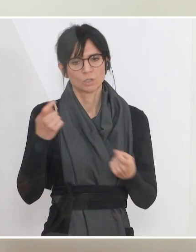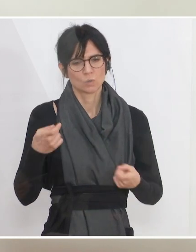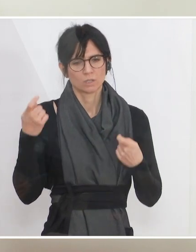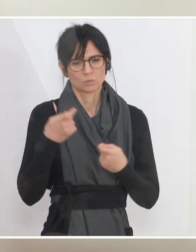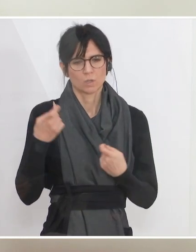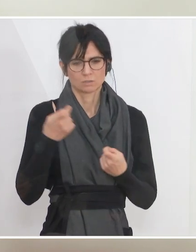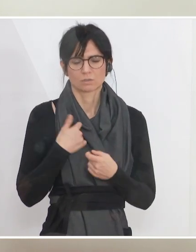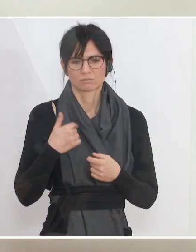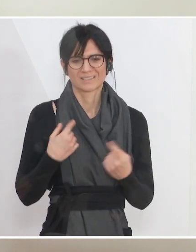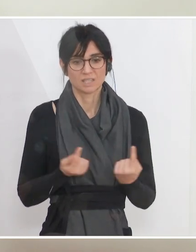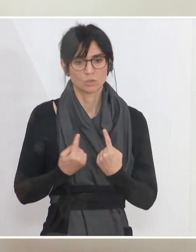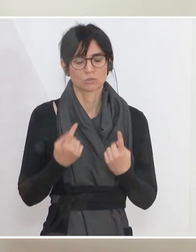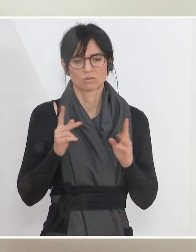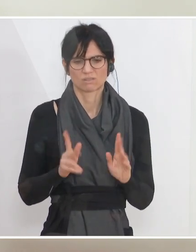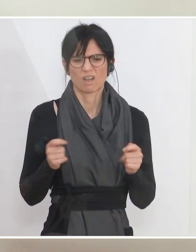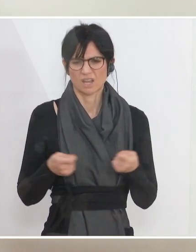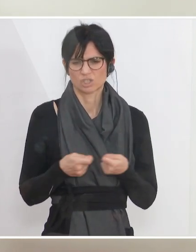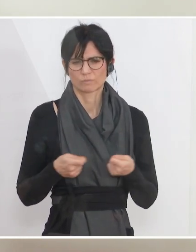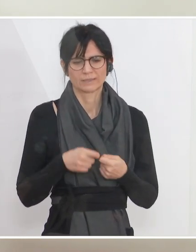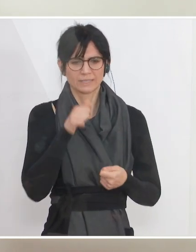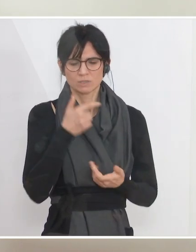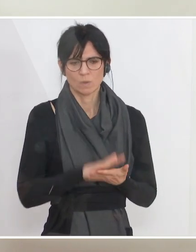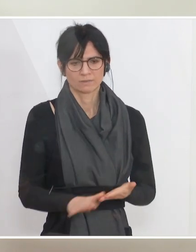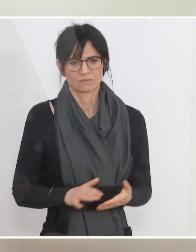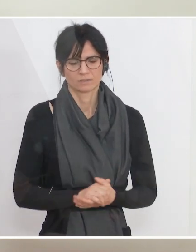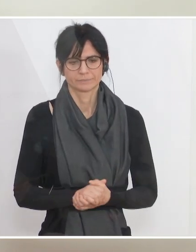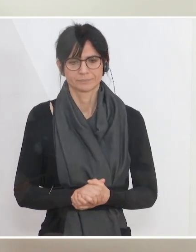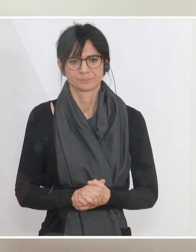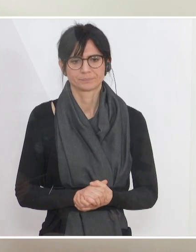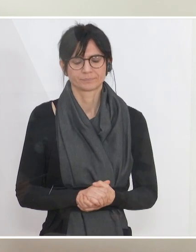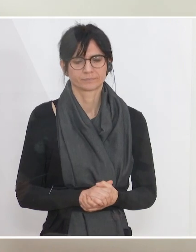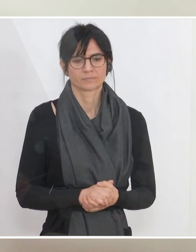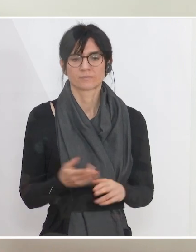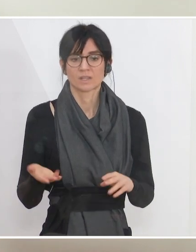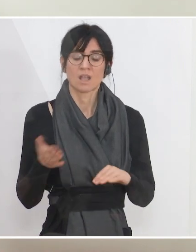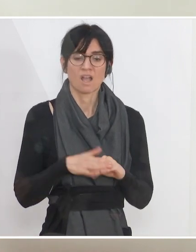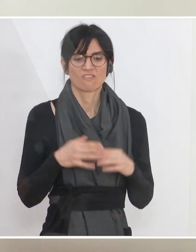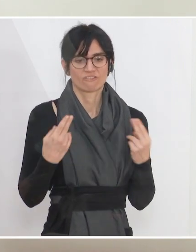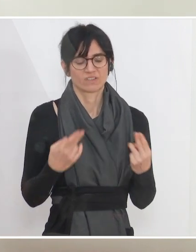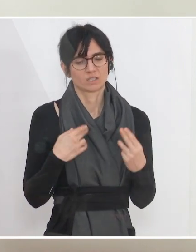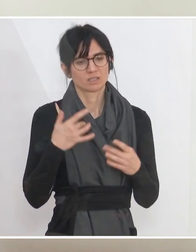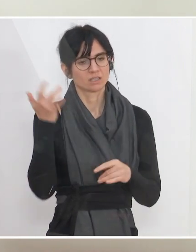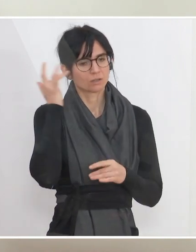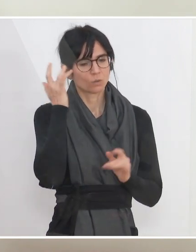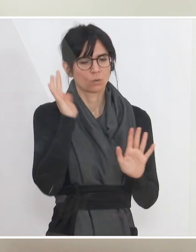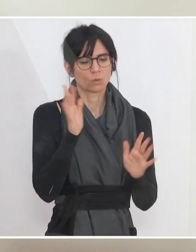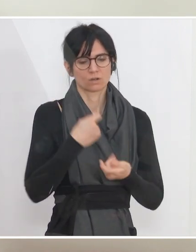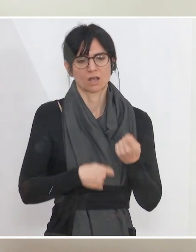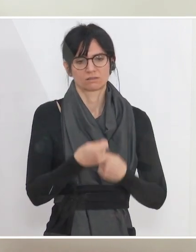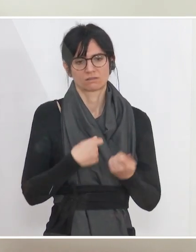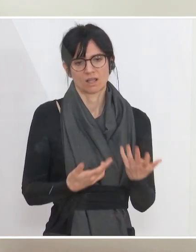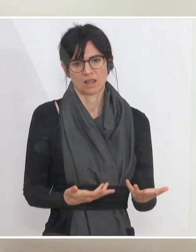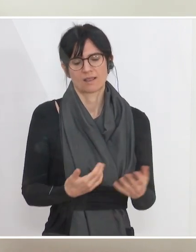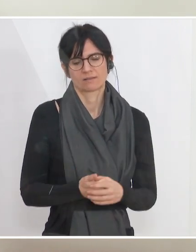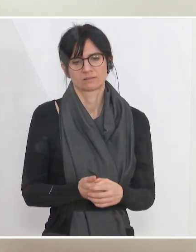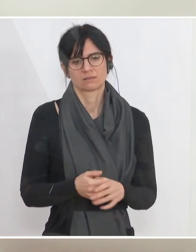allen bewusst, die Lage ist angespannt, sie ist für viele nicht leicht. Umso wichtiger ist, dass wir jetzt klug handeln, gemeinsam klug handeln, dass